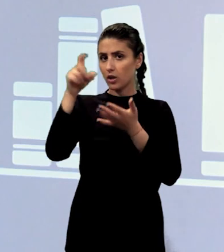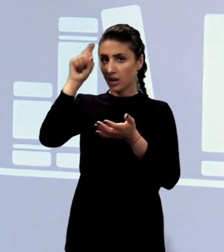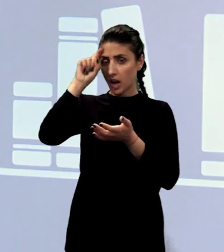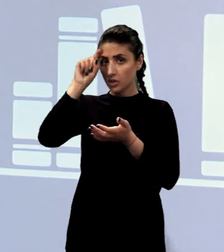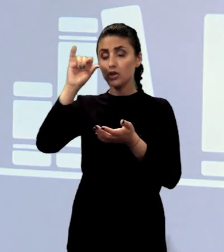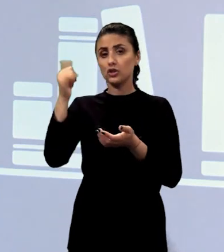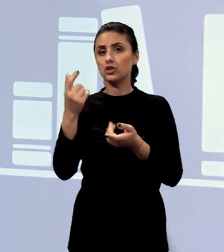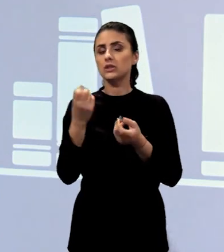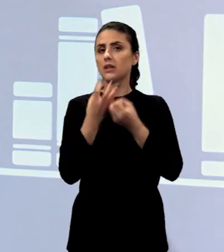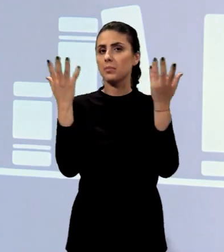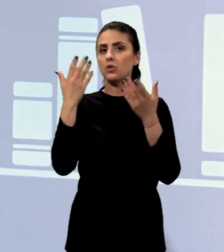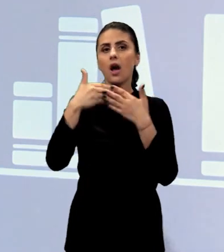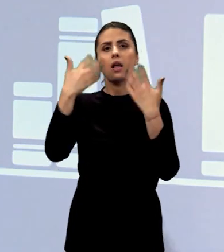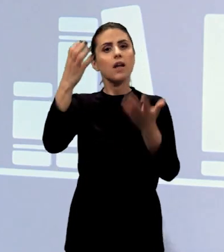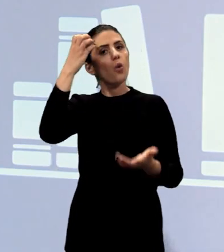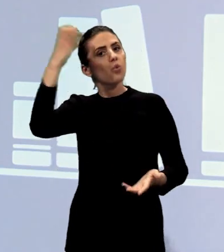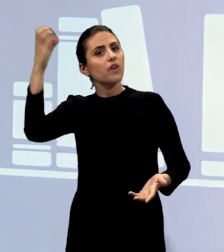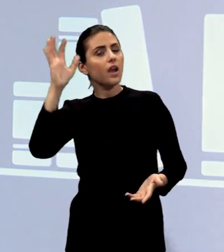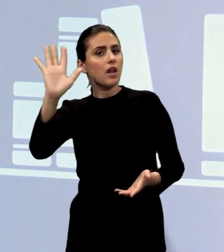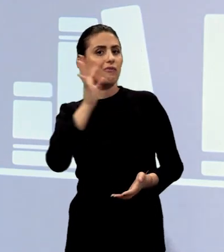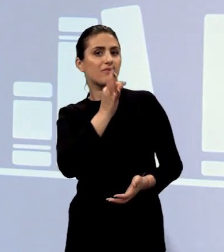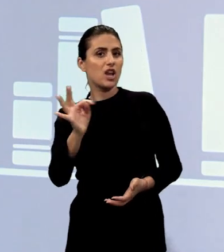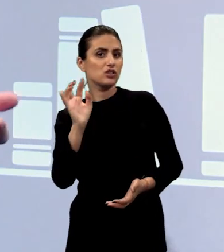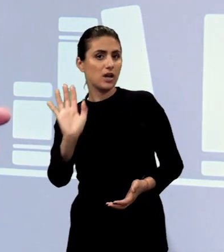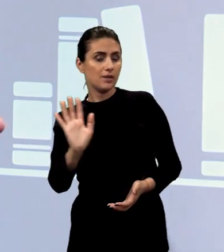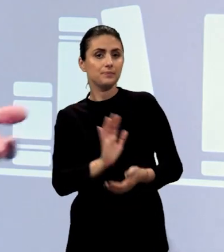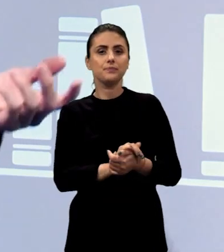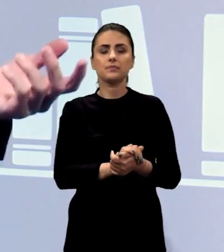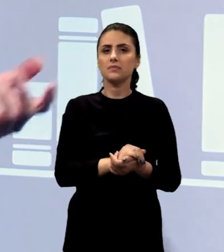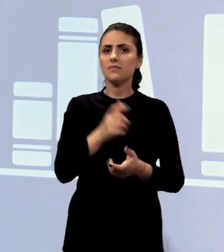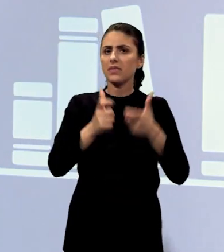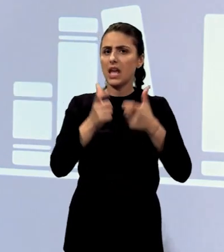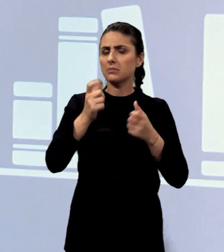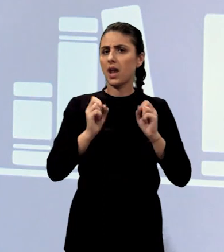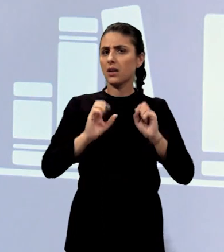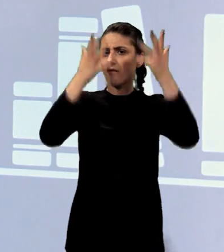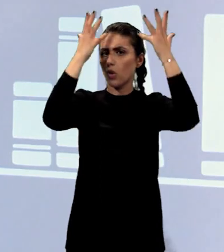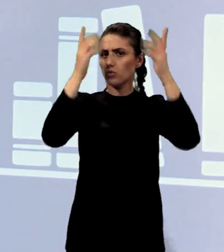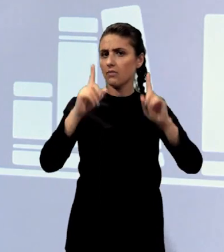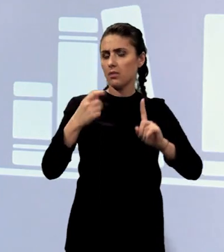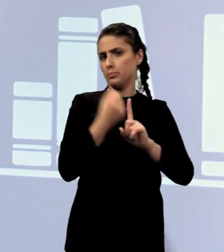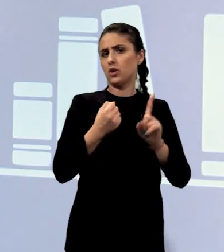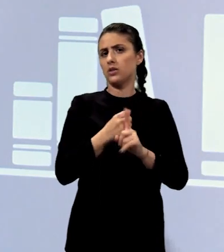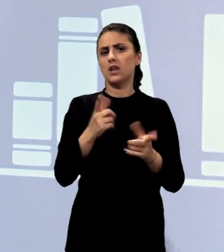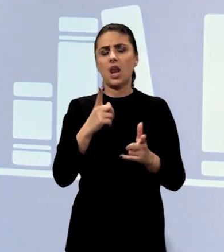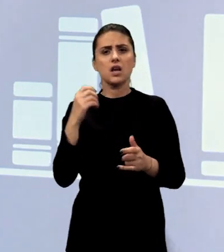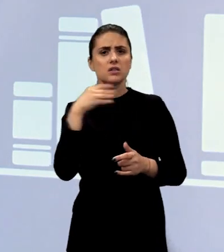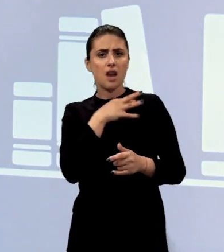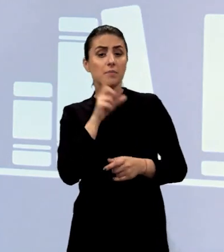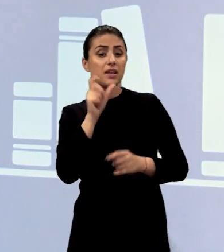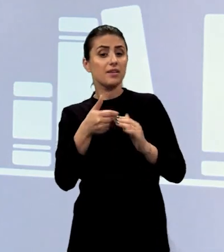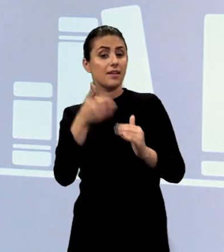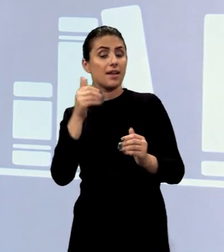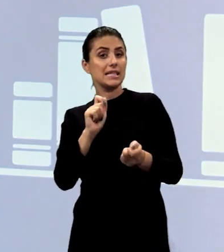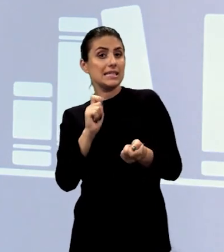pentru sărbătorile instituite de guvernul revoluționar. Despre producție, ce să mai spunem, era mai slabă decât în perioada de